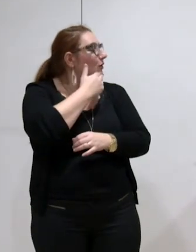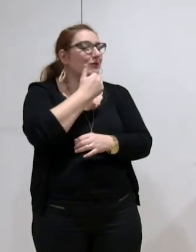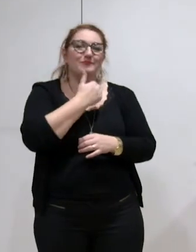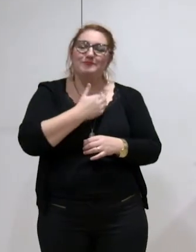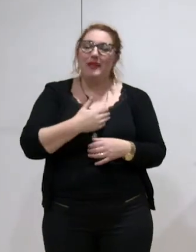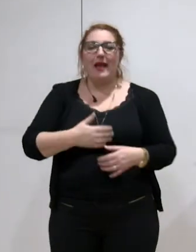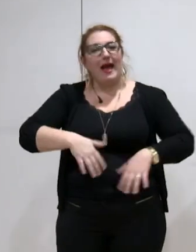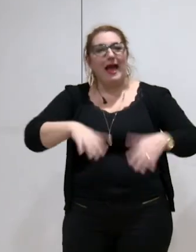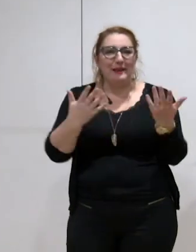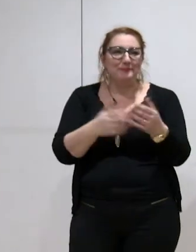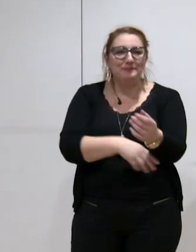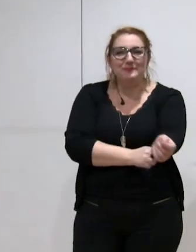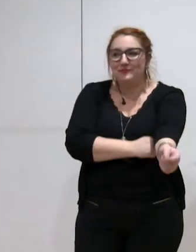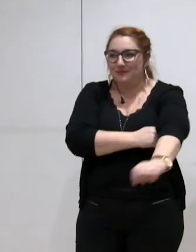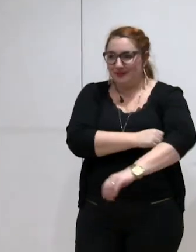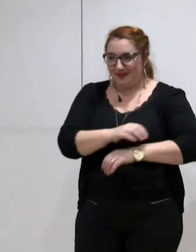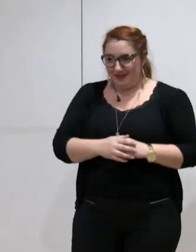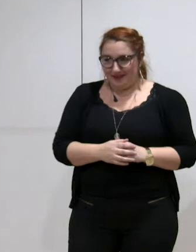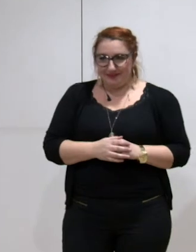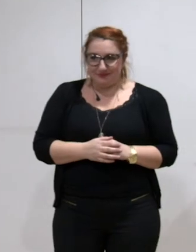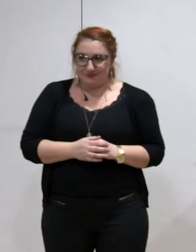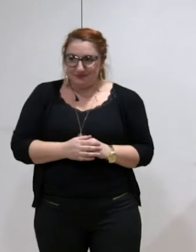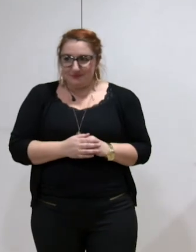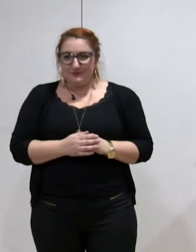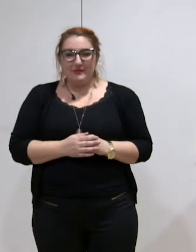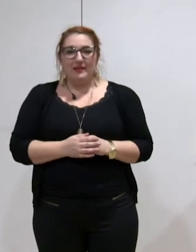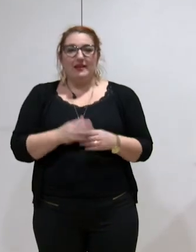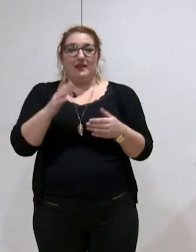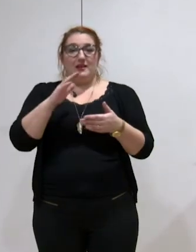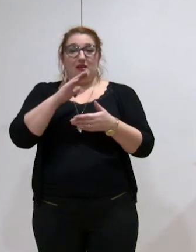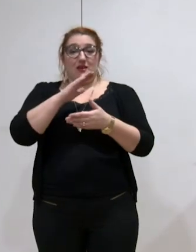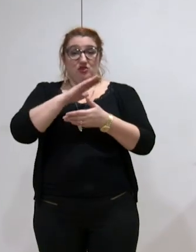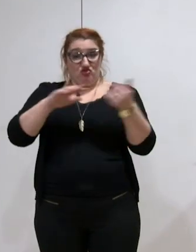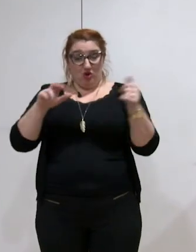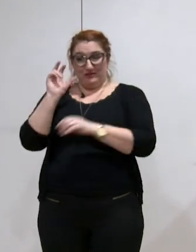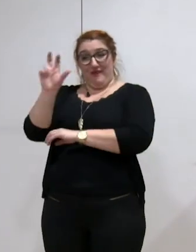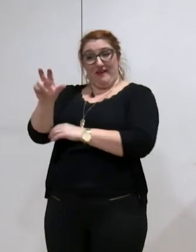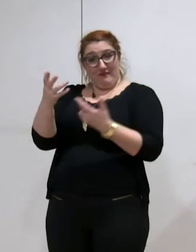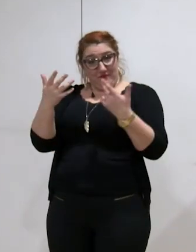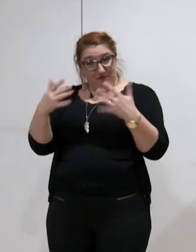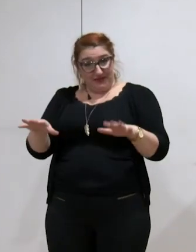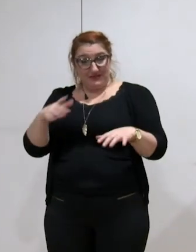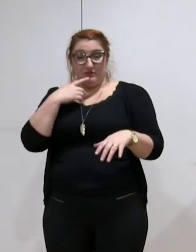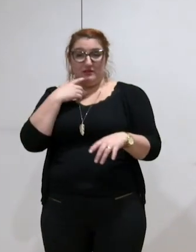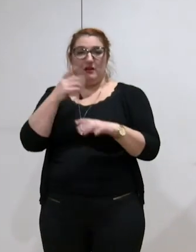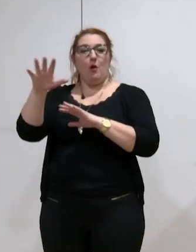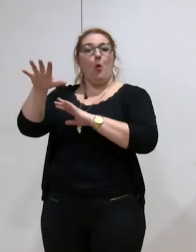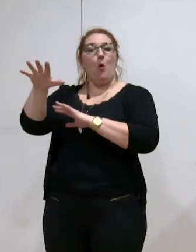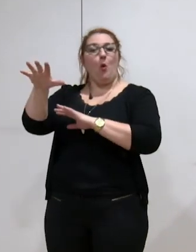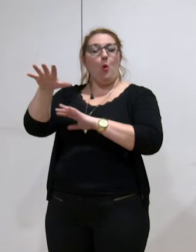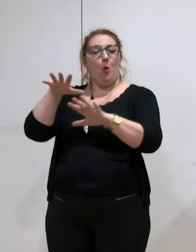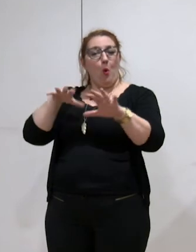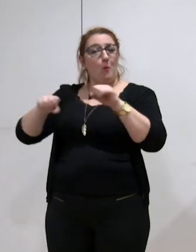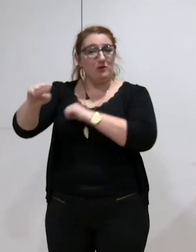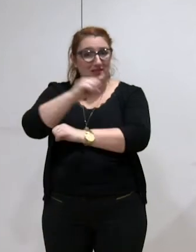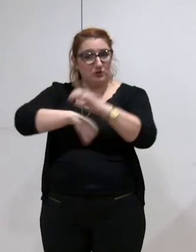Allez. Donc, après le transfert, on se retrouve donc mécaniquement avec une attribution de compensation qui est réduite. D'accord ?